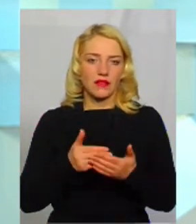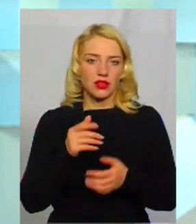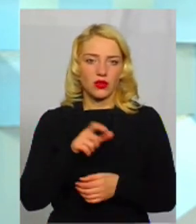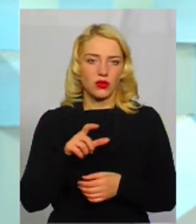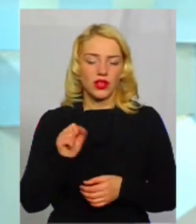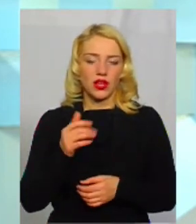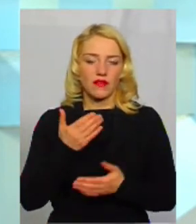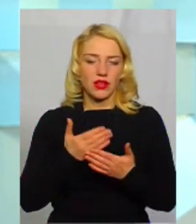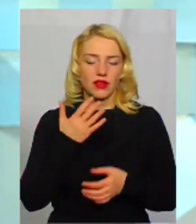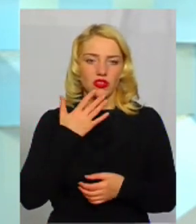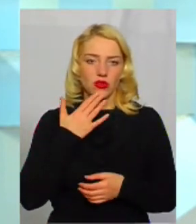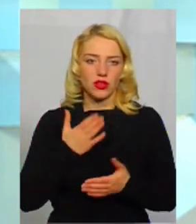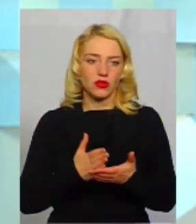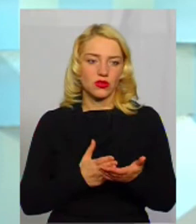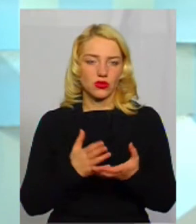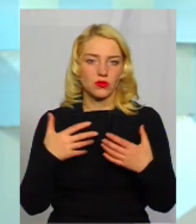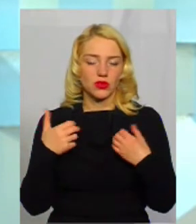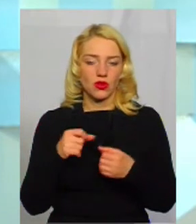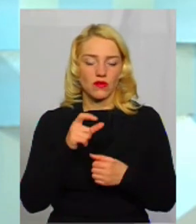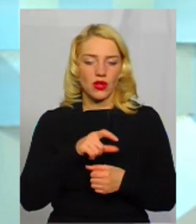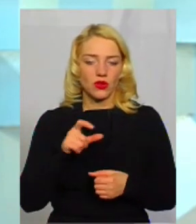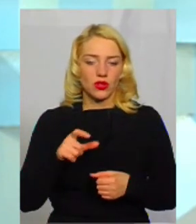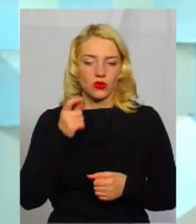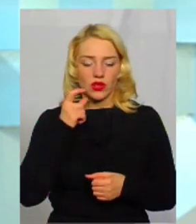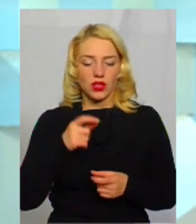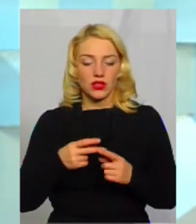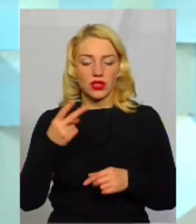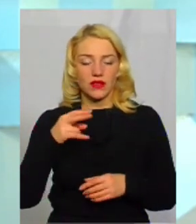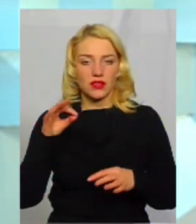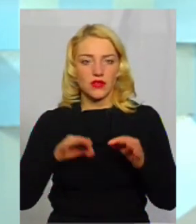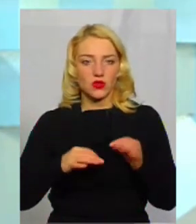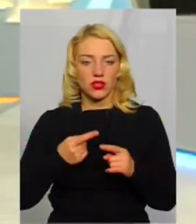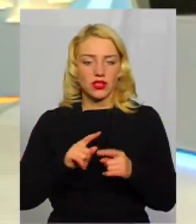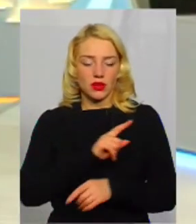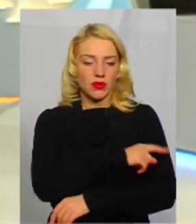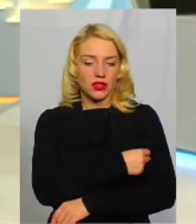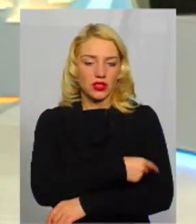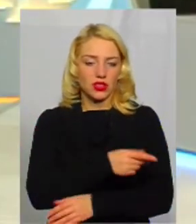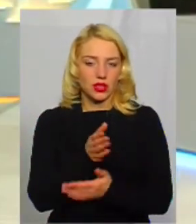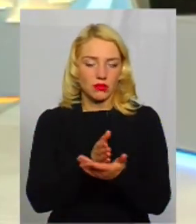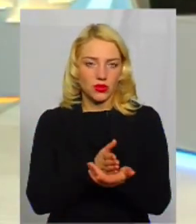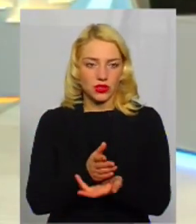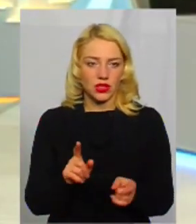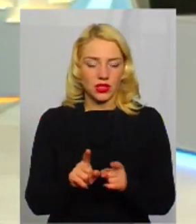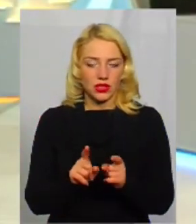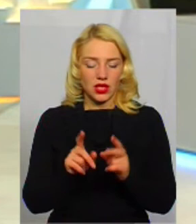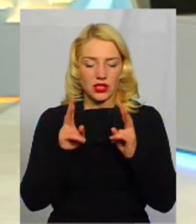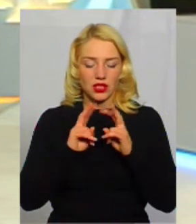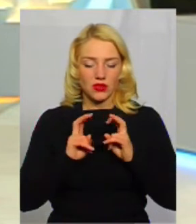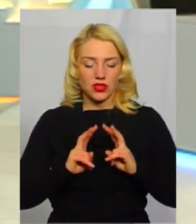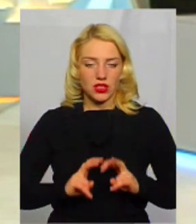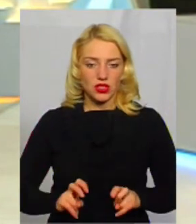Національної служби здоров'я України. 20% – це медичні послуги, це ті самі діагностичні